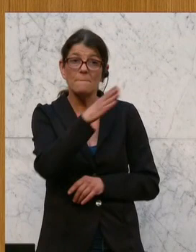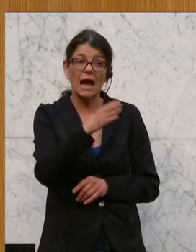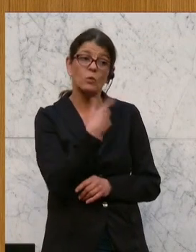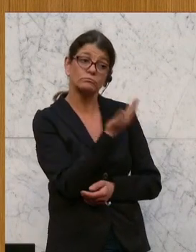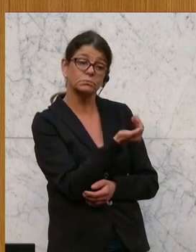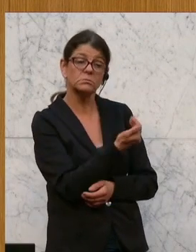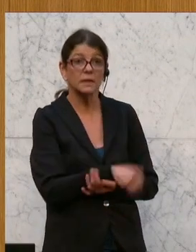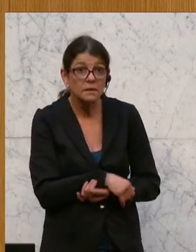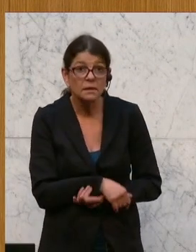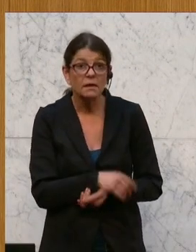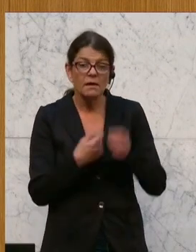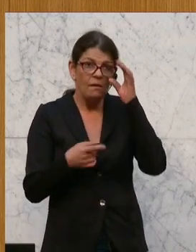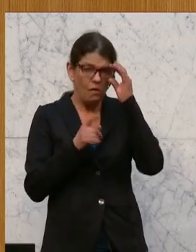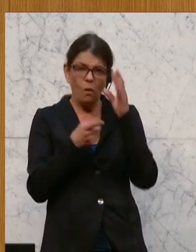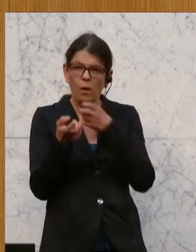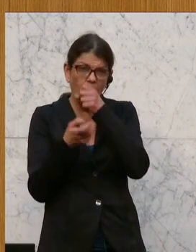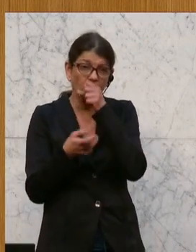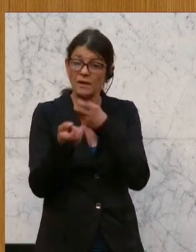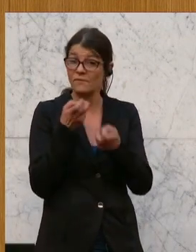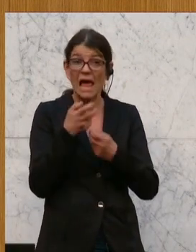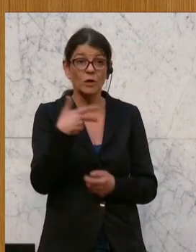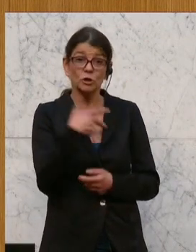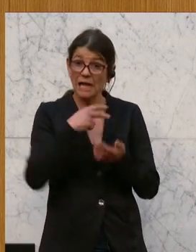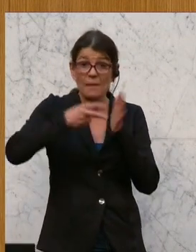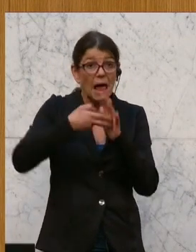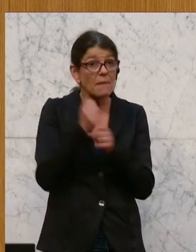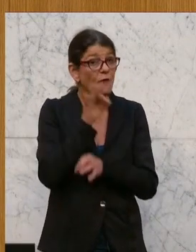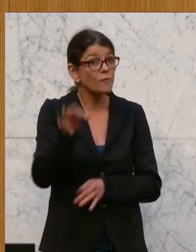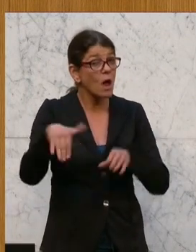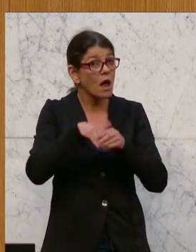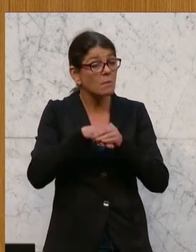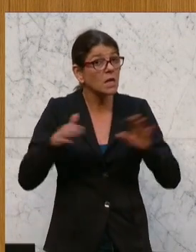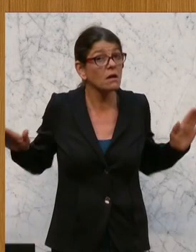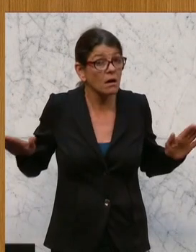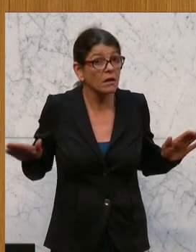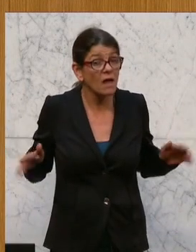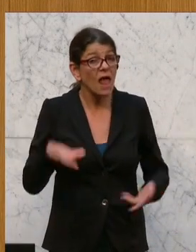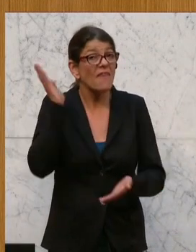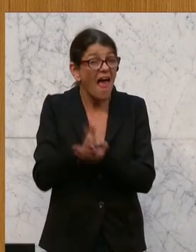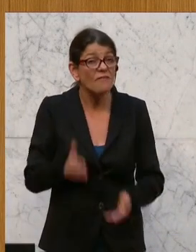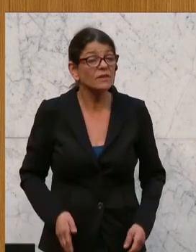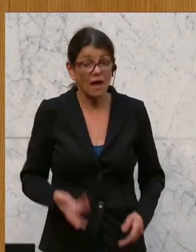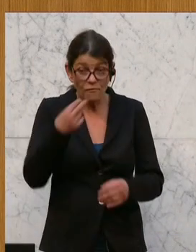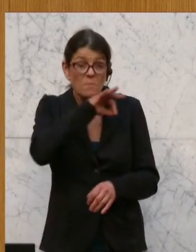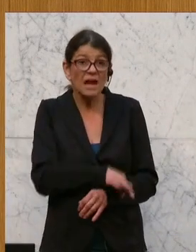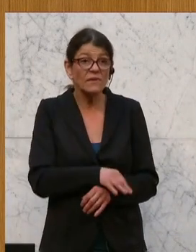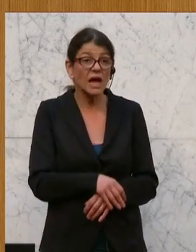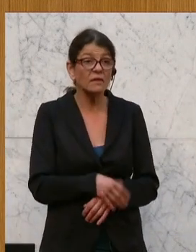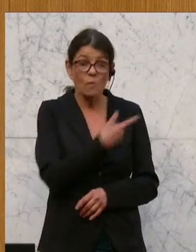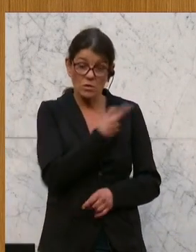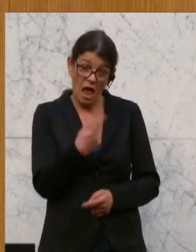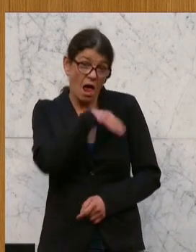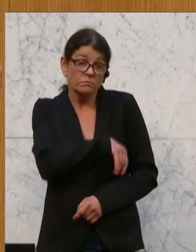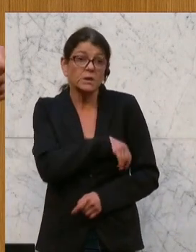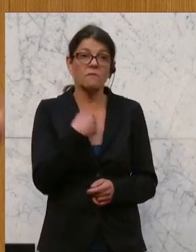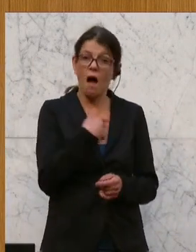nicht auf, einen freiwilligen Sozialplan für die Beschäftigten zu machen, wo er zumindest die Hälfte des Gewinns, das er eingestraft hat,